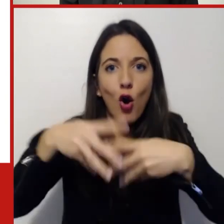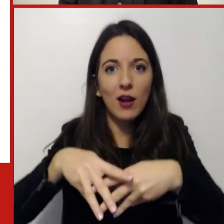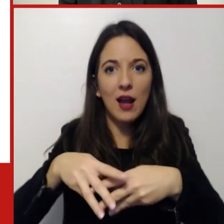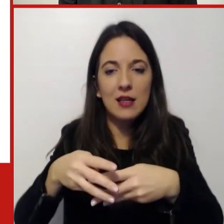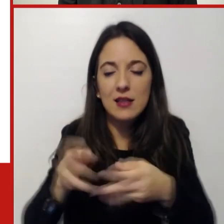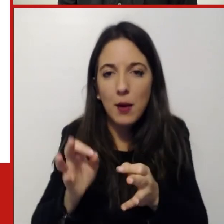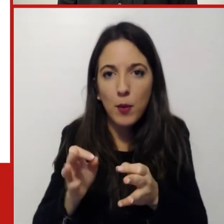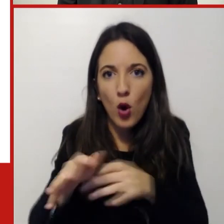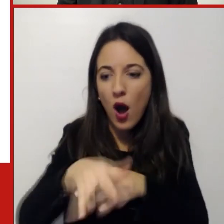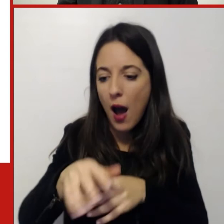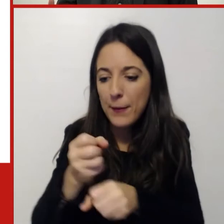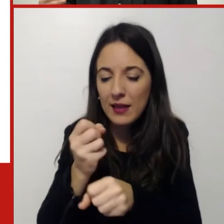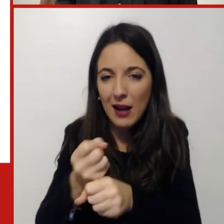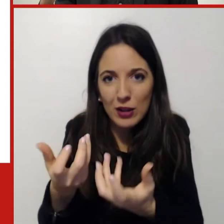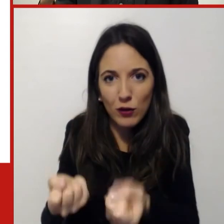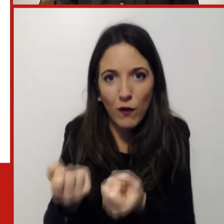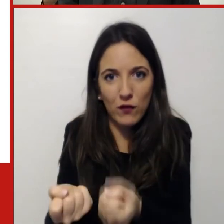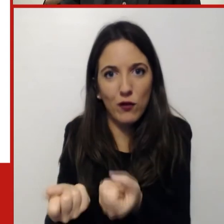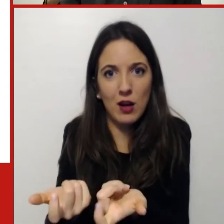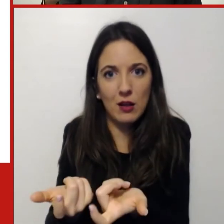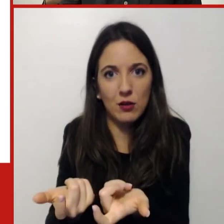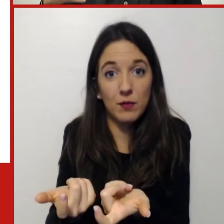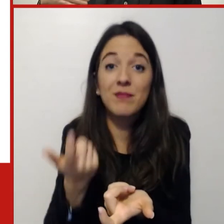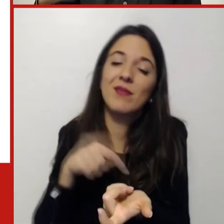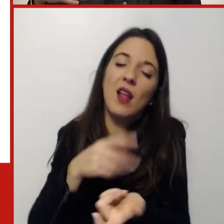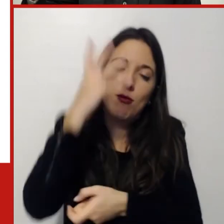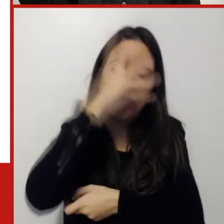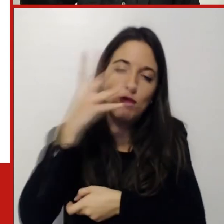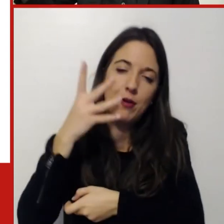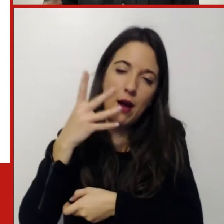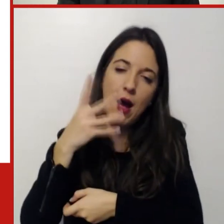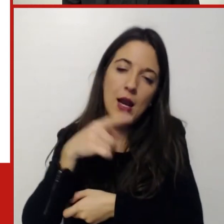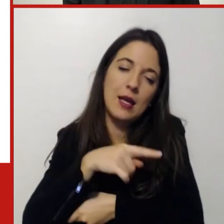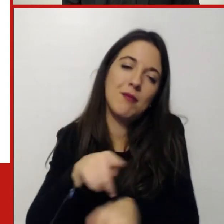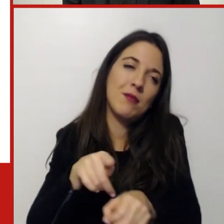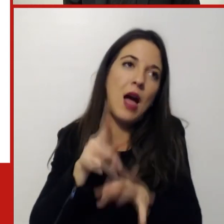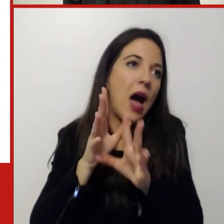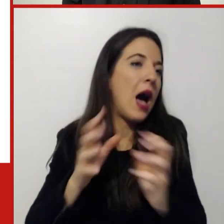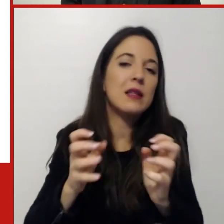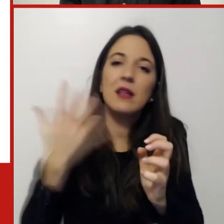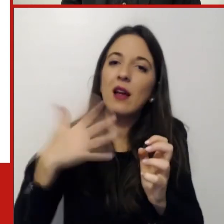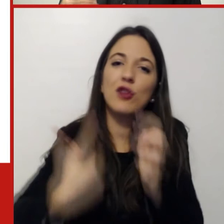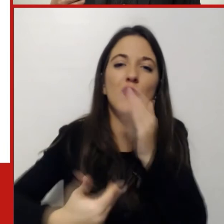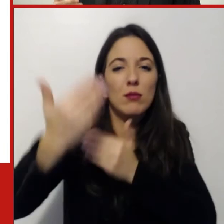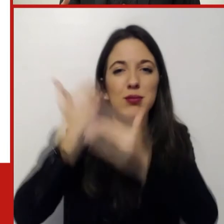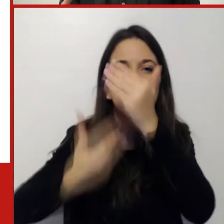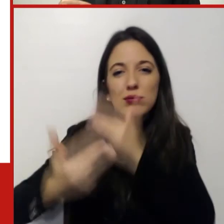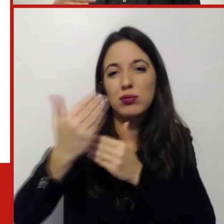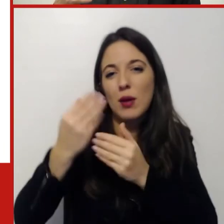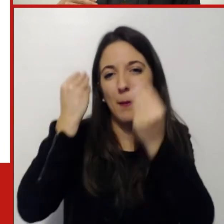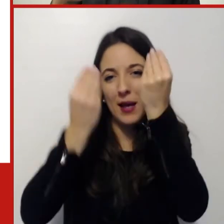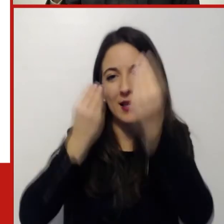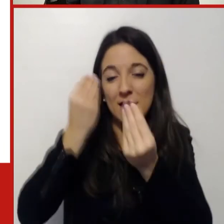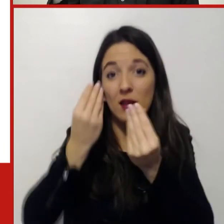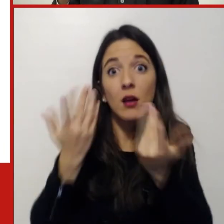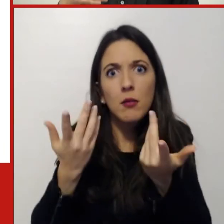è un'organizzazione che ci ha pensato già per tempo ma bisogna andare avanti